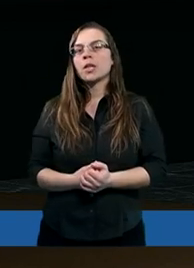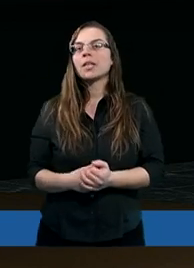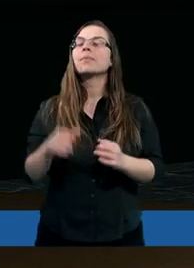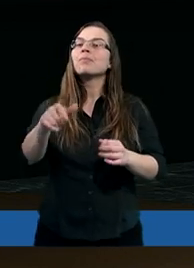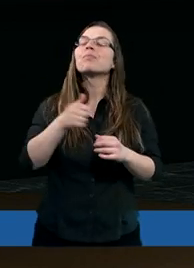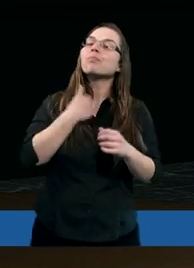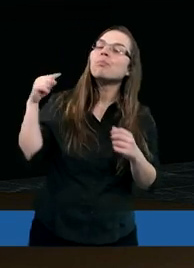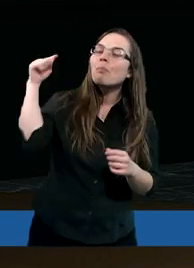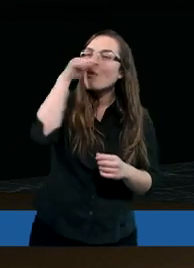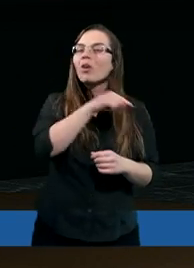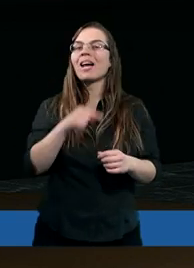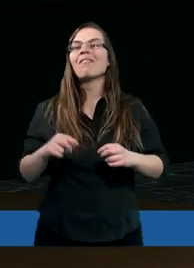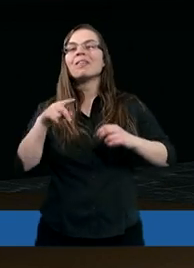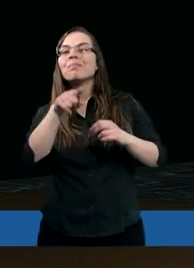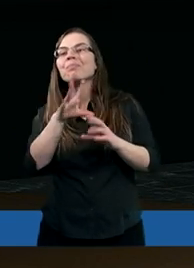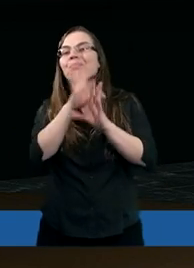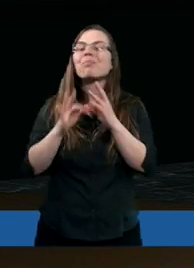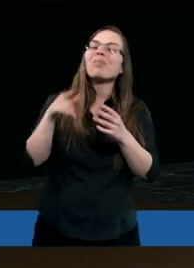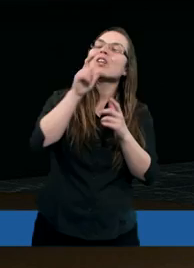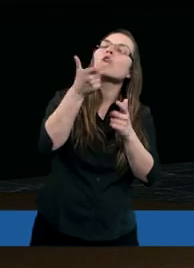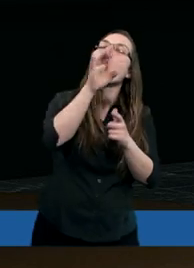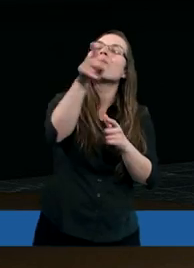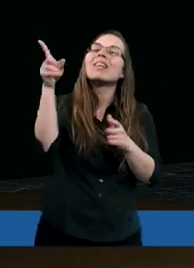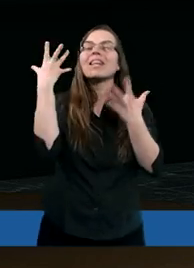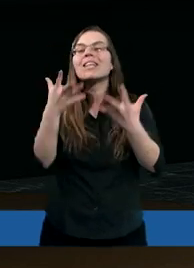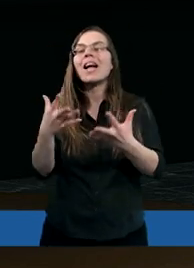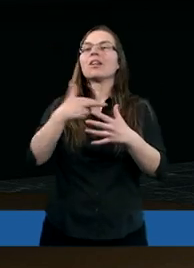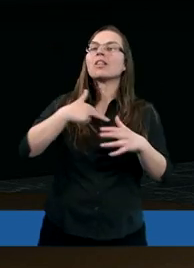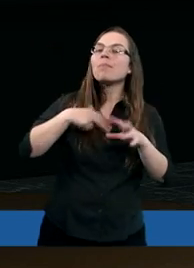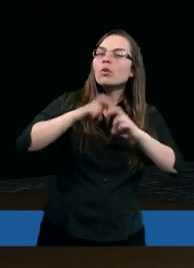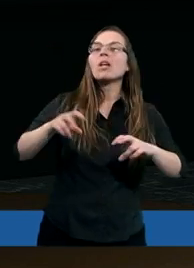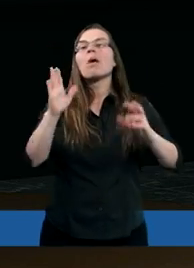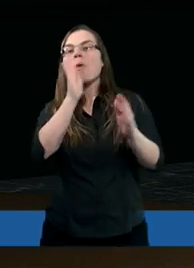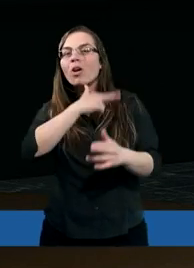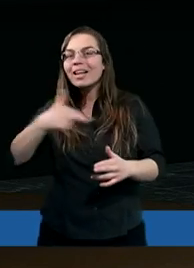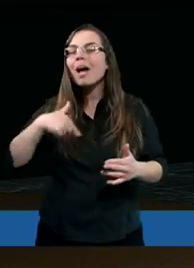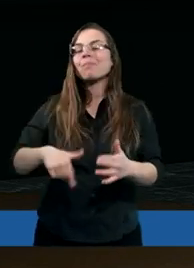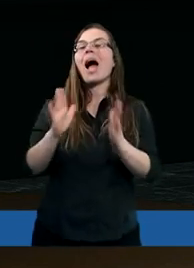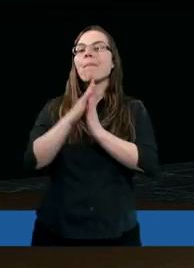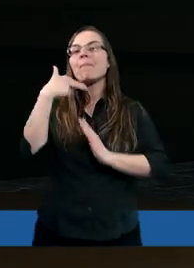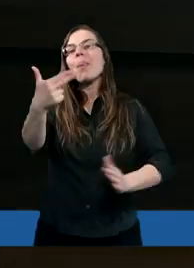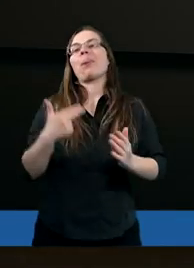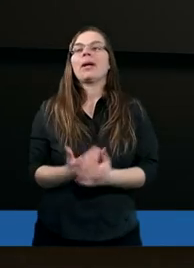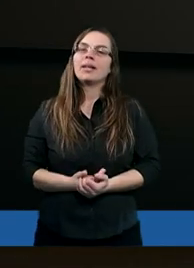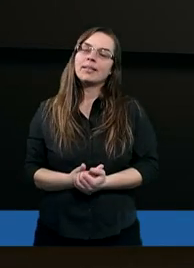byśmy potrafili powiedzieć to, co Ty byś chciał. Bądź z nami tutaj. Amen. Amen.